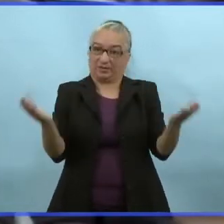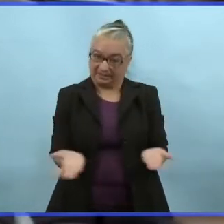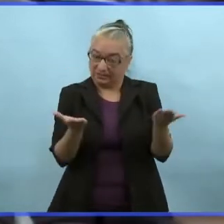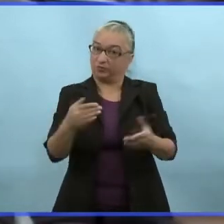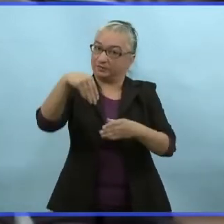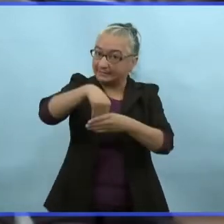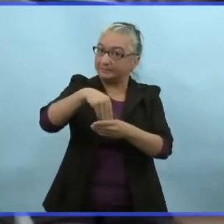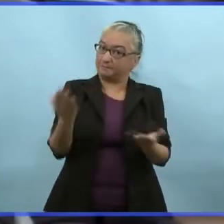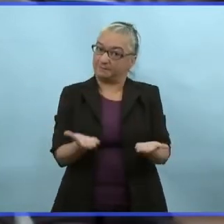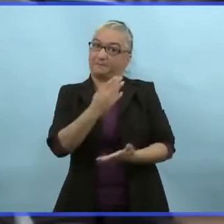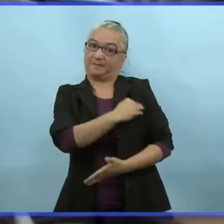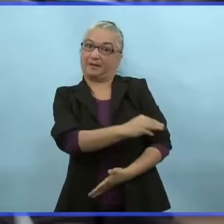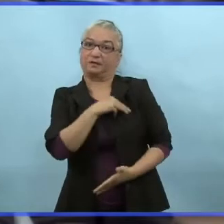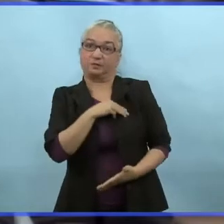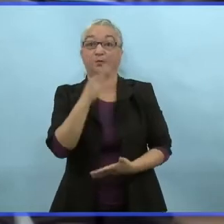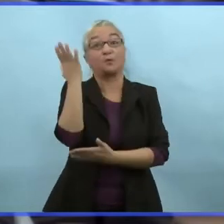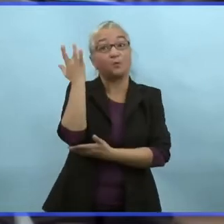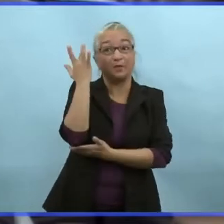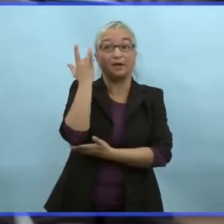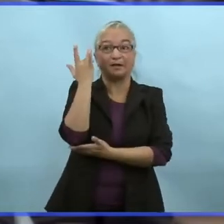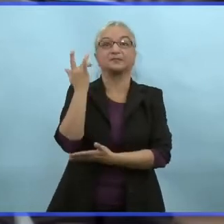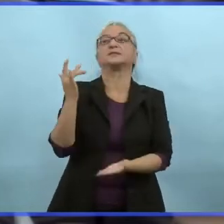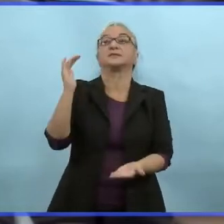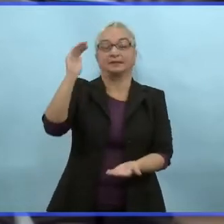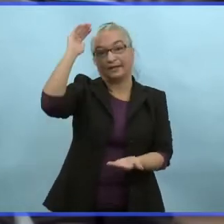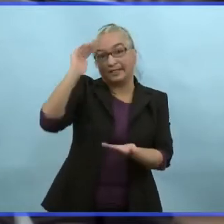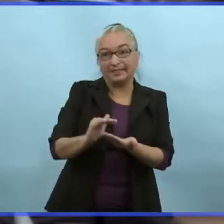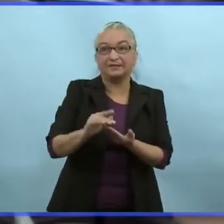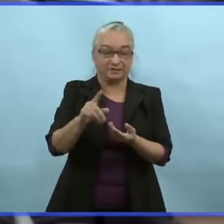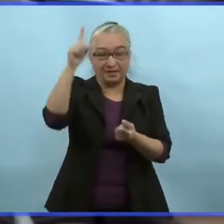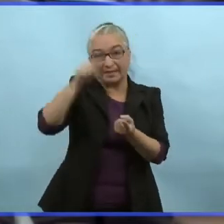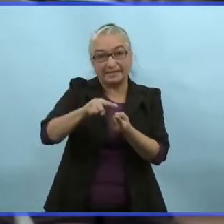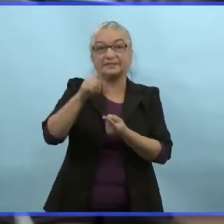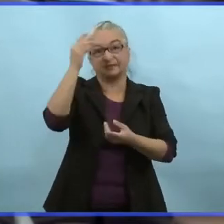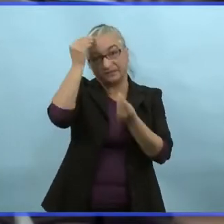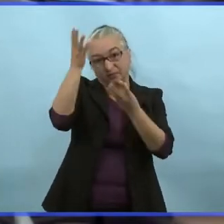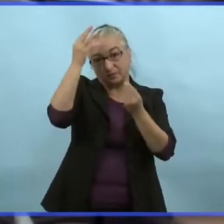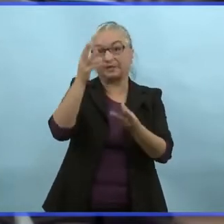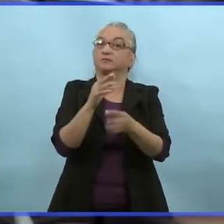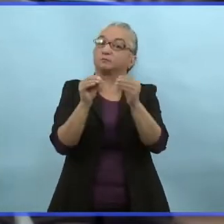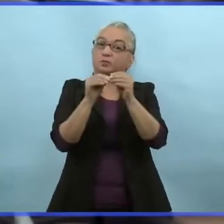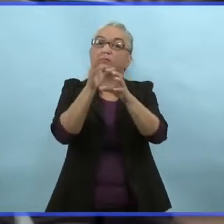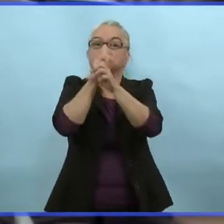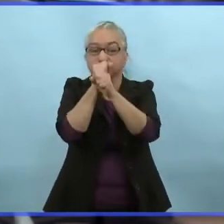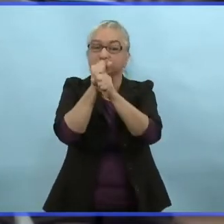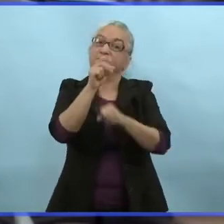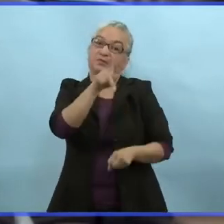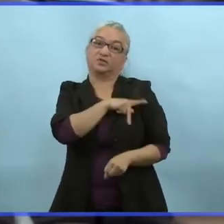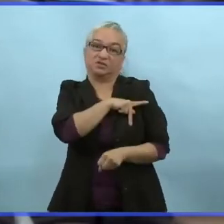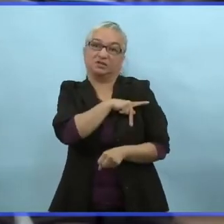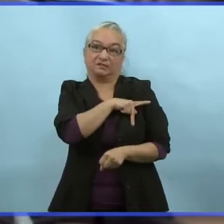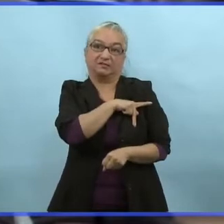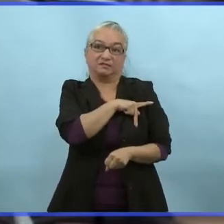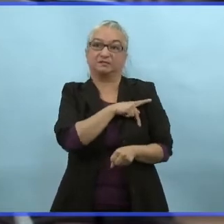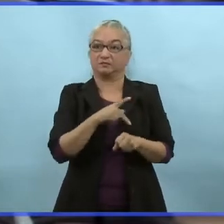province ou ailleurs où c'est nécessaire et que vous choisissiez le montant de renseignements que vous